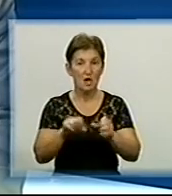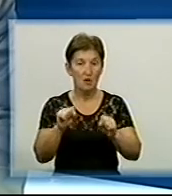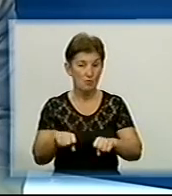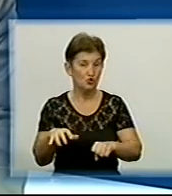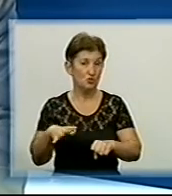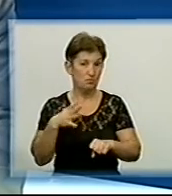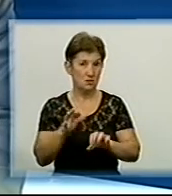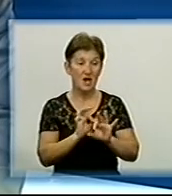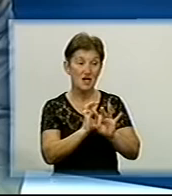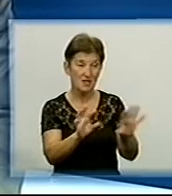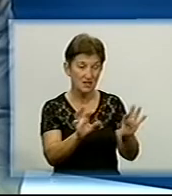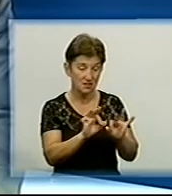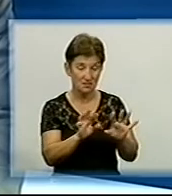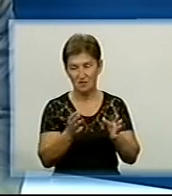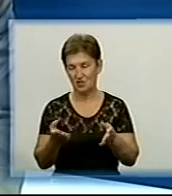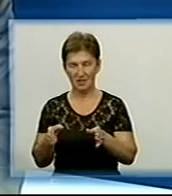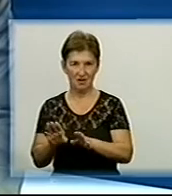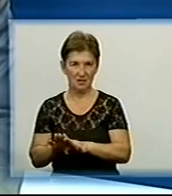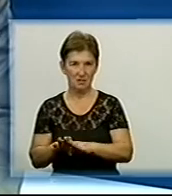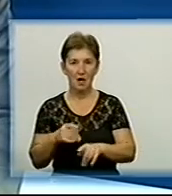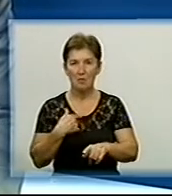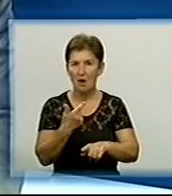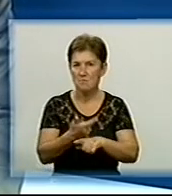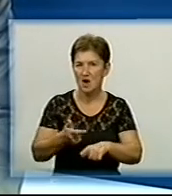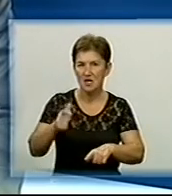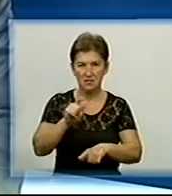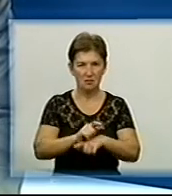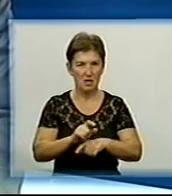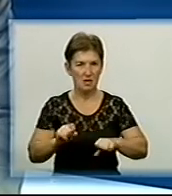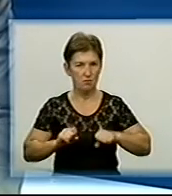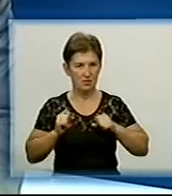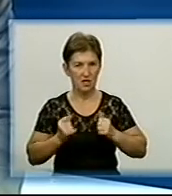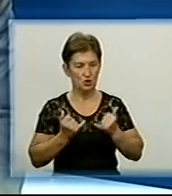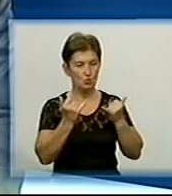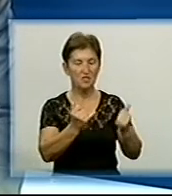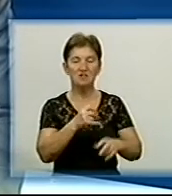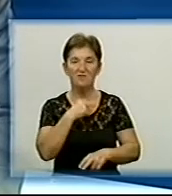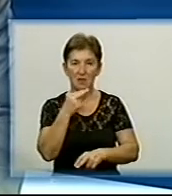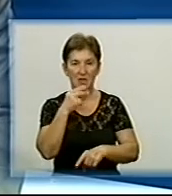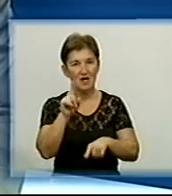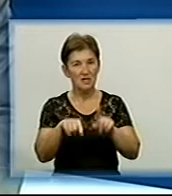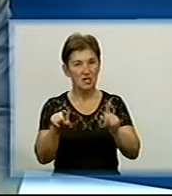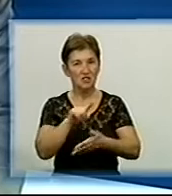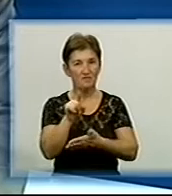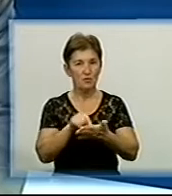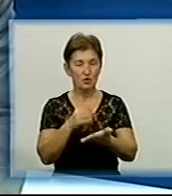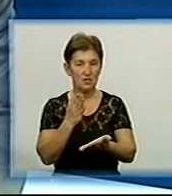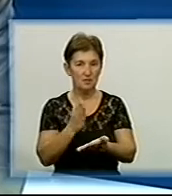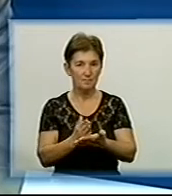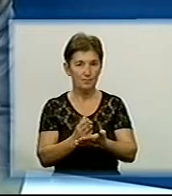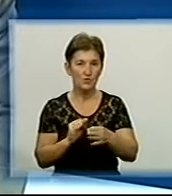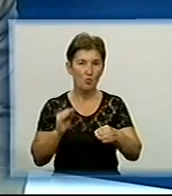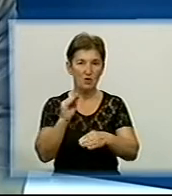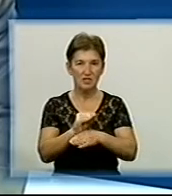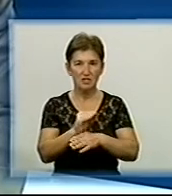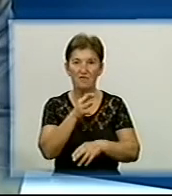'яснити І на цьому закрати Ми максимально постарались уделити увагу І ніякі питання требували Дополнительного часу